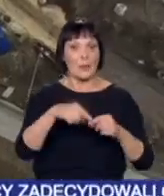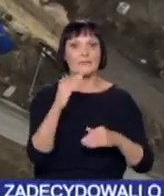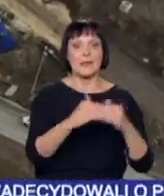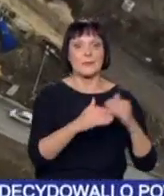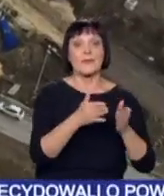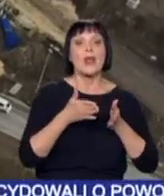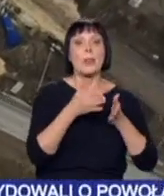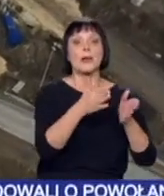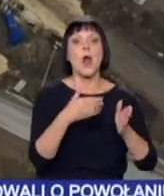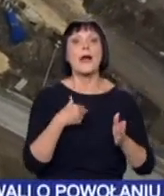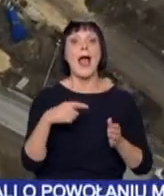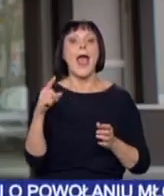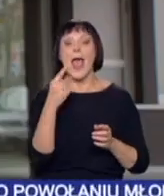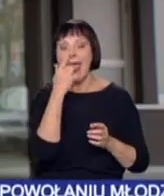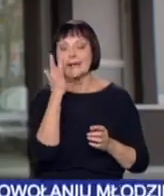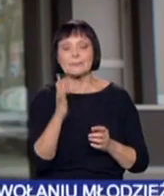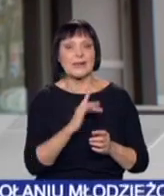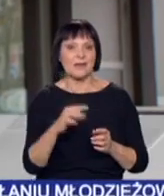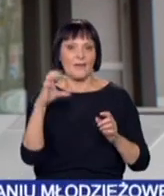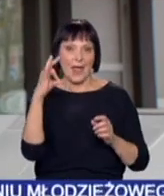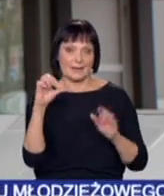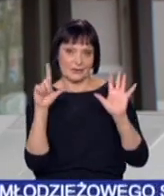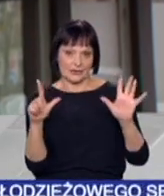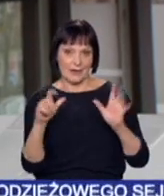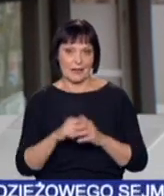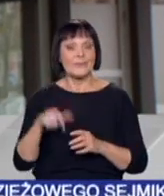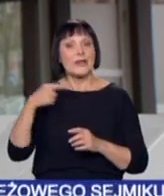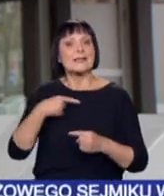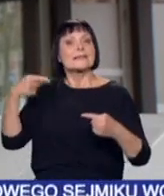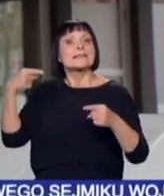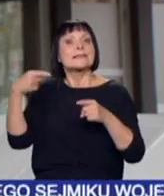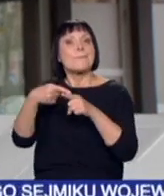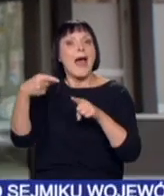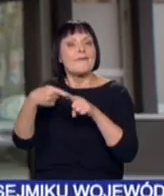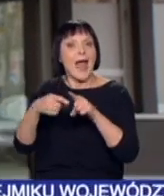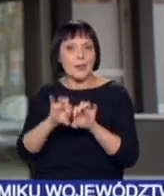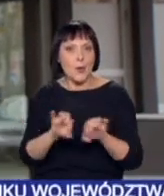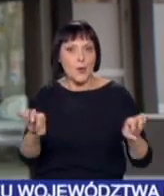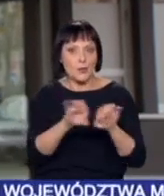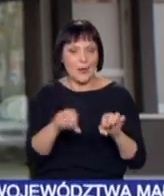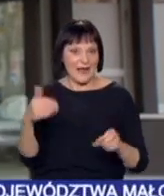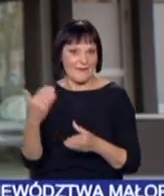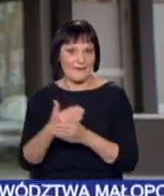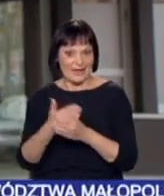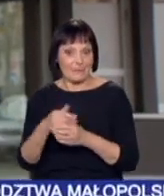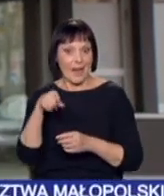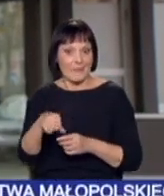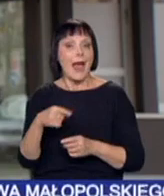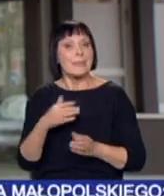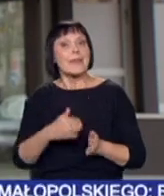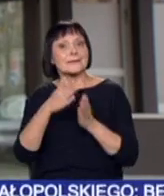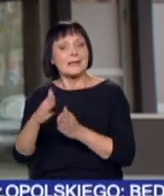pobliską drogę ekspresową S7. Tam są prowadzone prace związane ze spawaniem rur. I ta firma, która prowadziła spawanie rur, miała z kolei